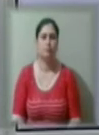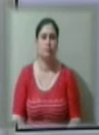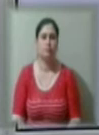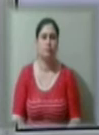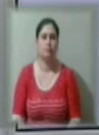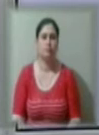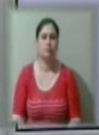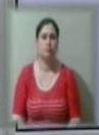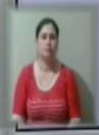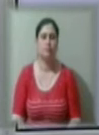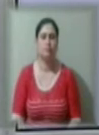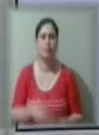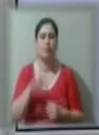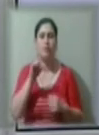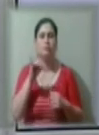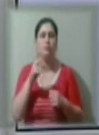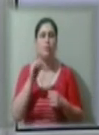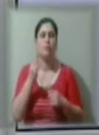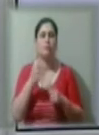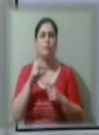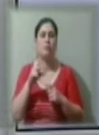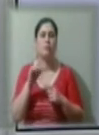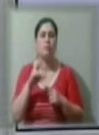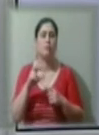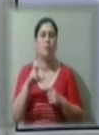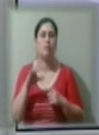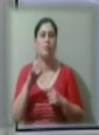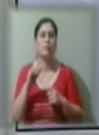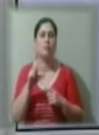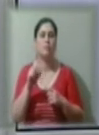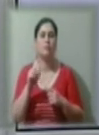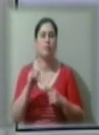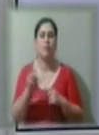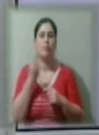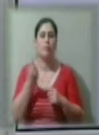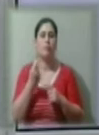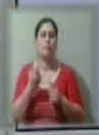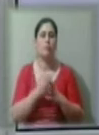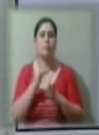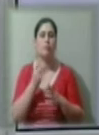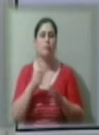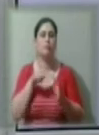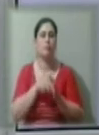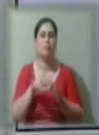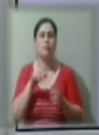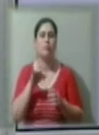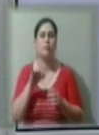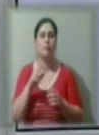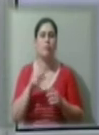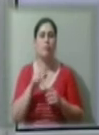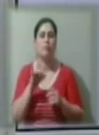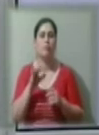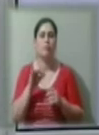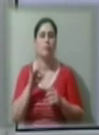Надзвичайна комісія з техногенної та екологічної безпеки в області, до функції якої входить профілактика коронавірусу, працює